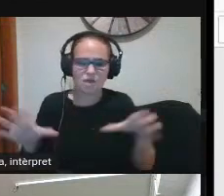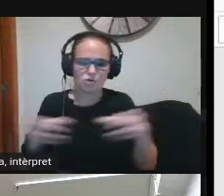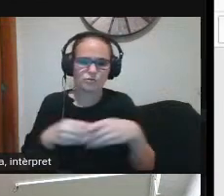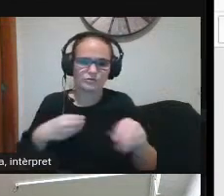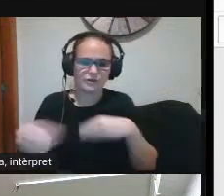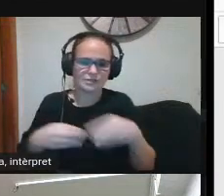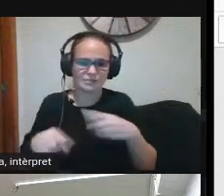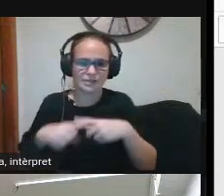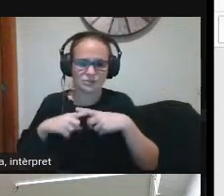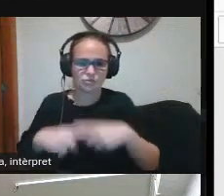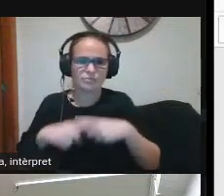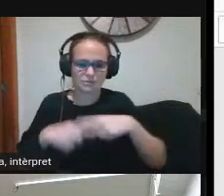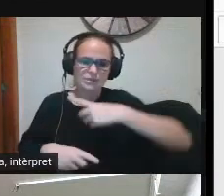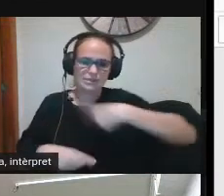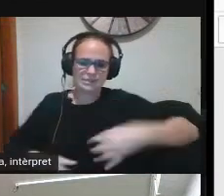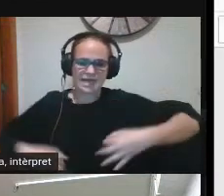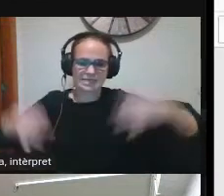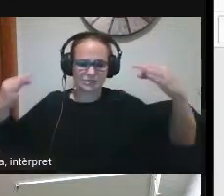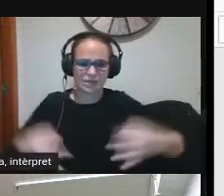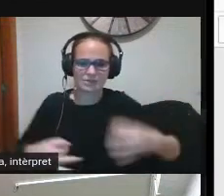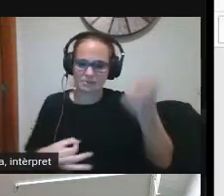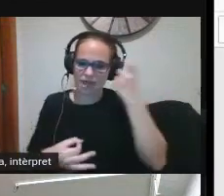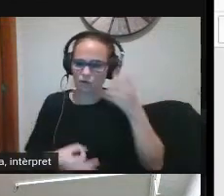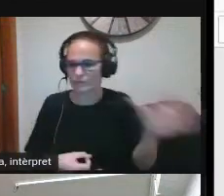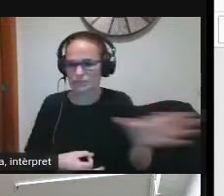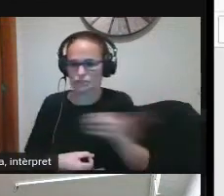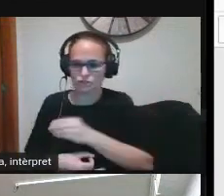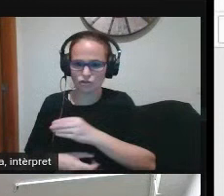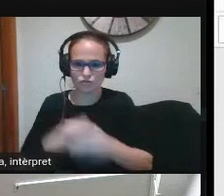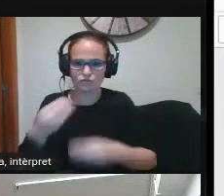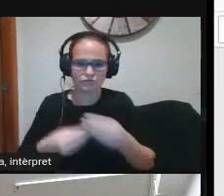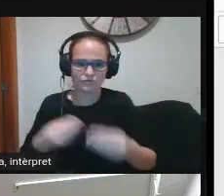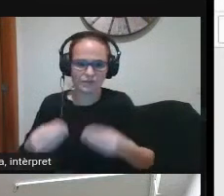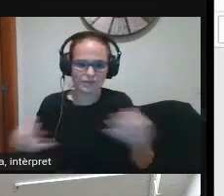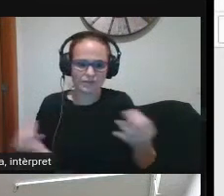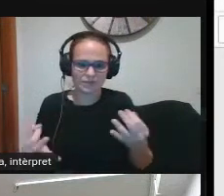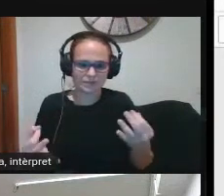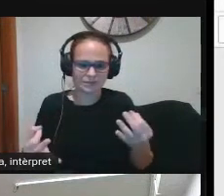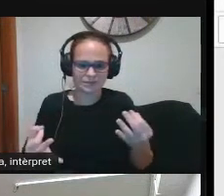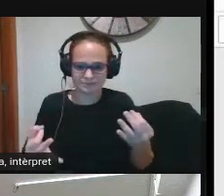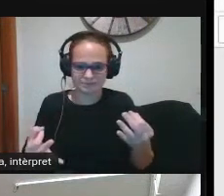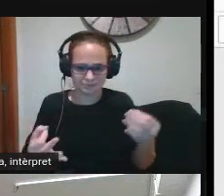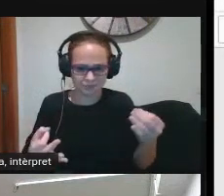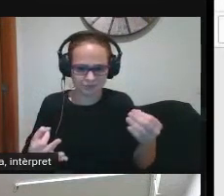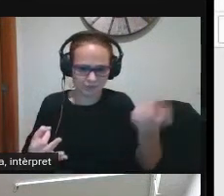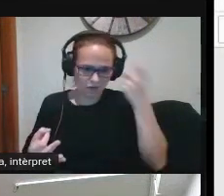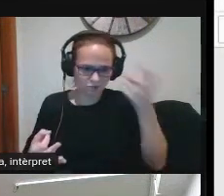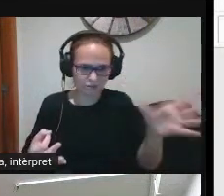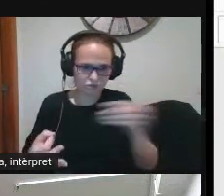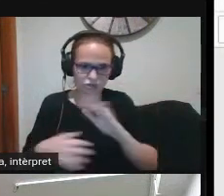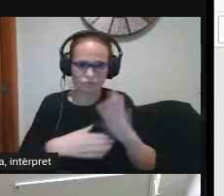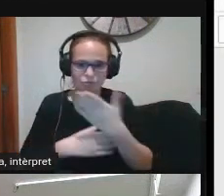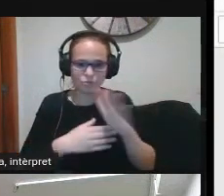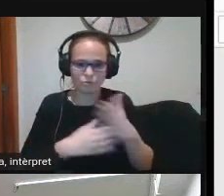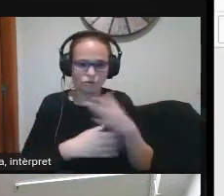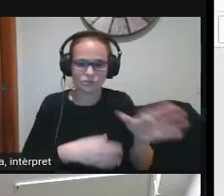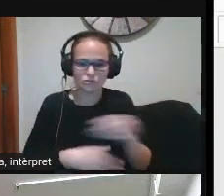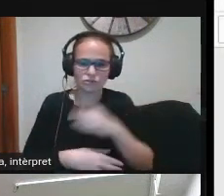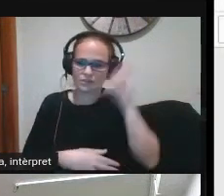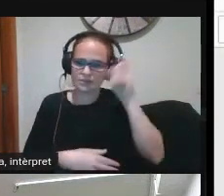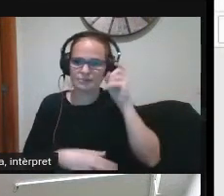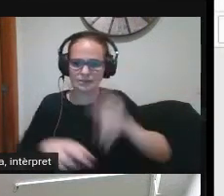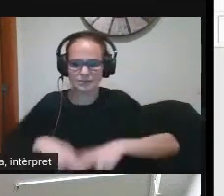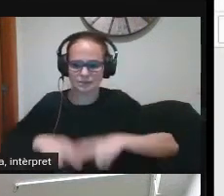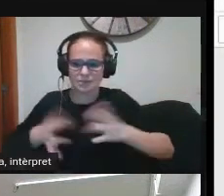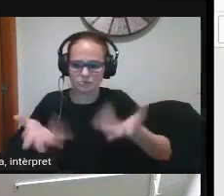i compartits ens asseguràvem que tots els alumnes realitzaven i passàvem i feien les diferents propostes que cada mestre dominava més